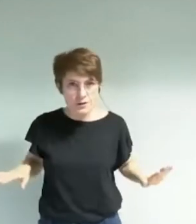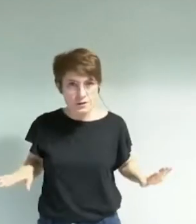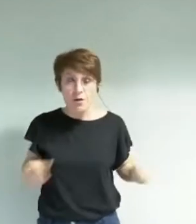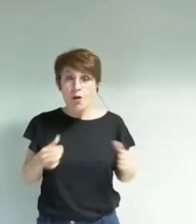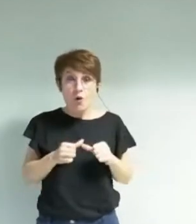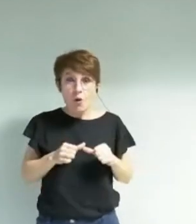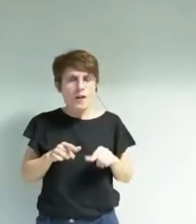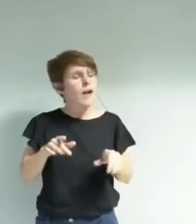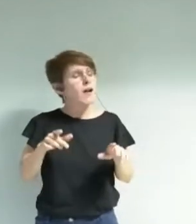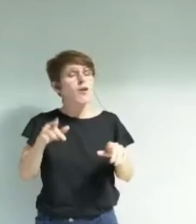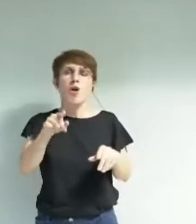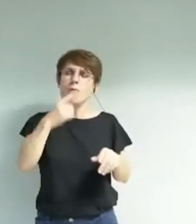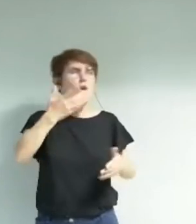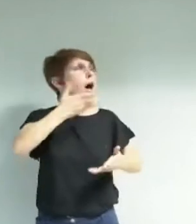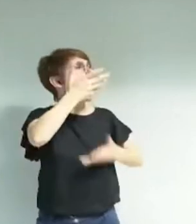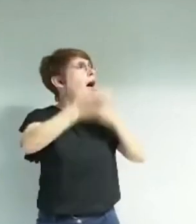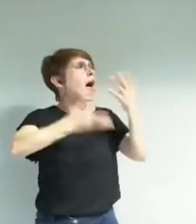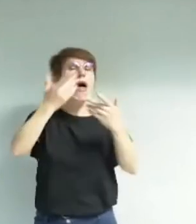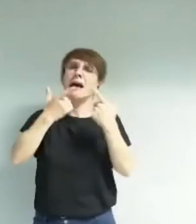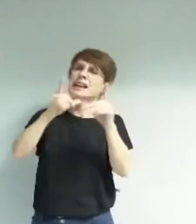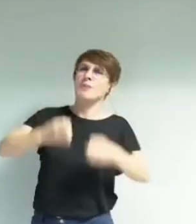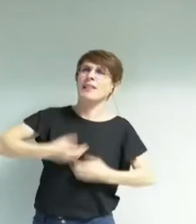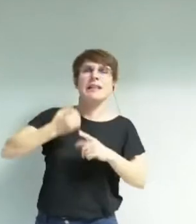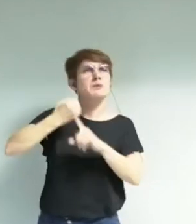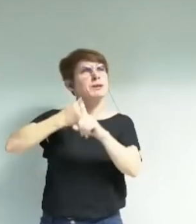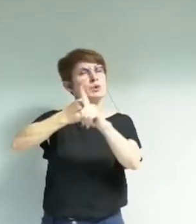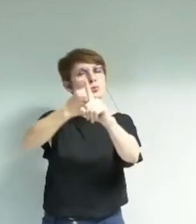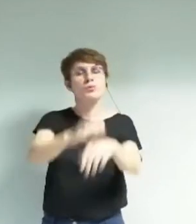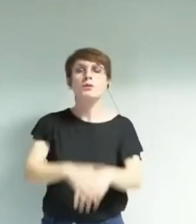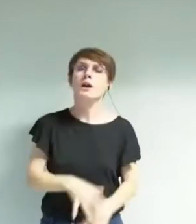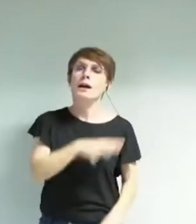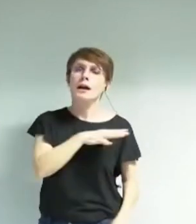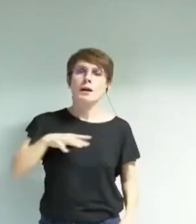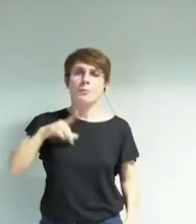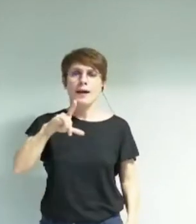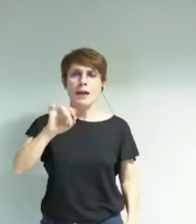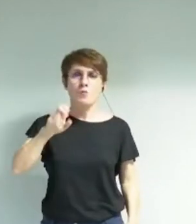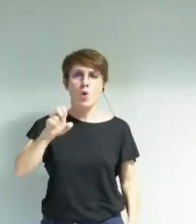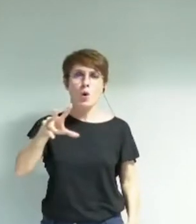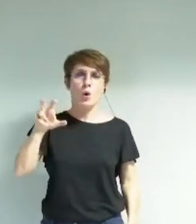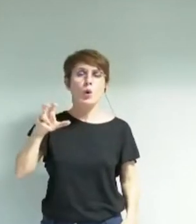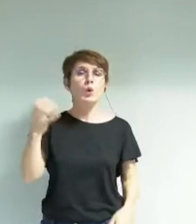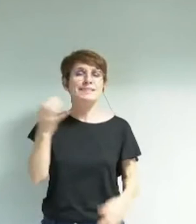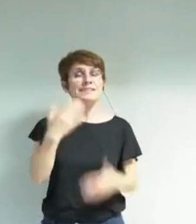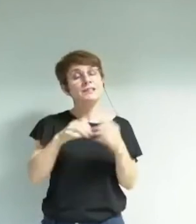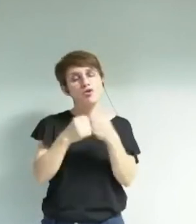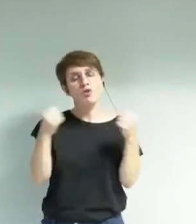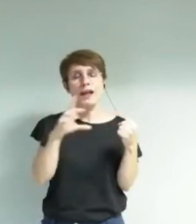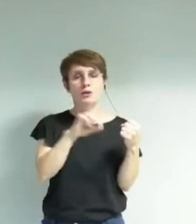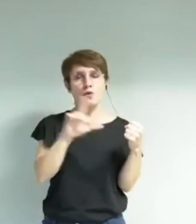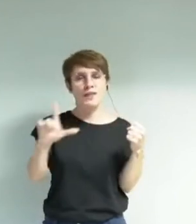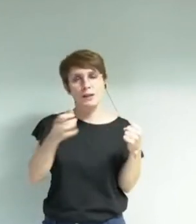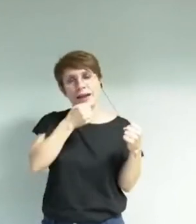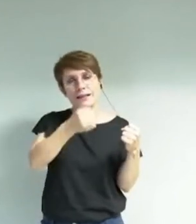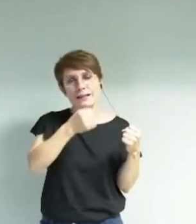semblant de défendre la liberté d'expression. Madame Lereux dit encore dans le DL, nous transmettons les axes, mais